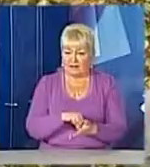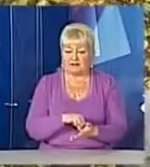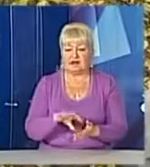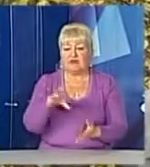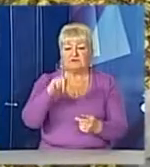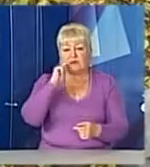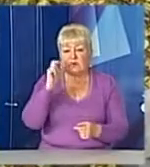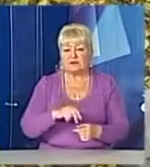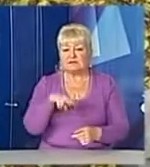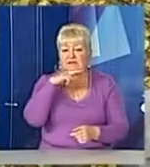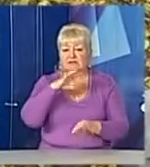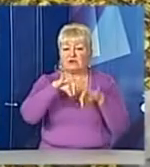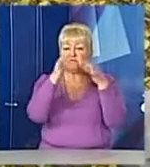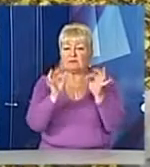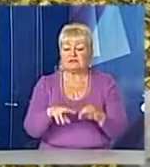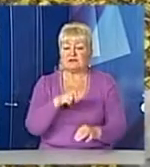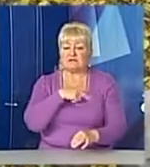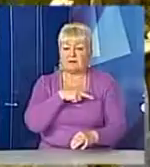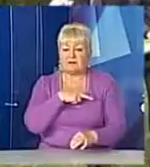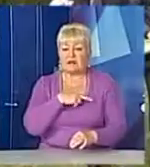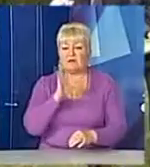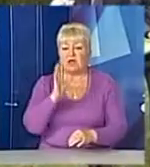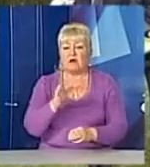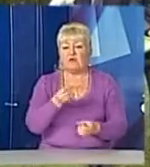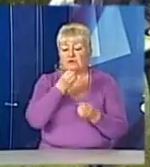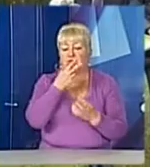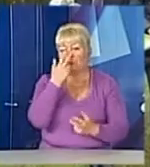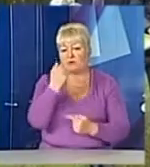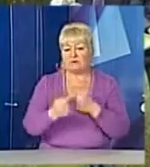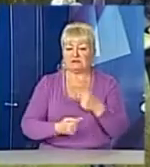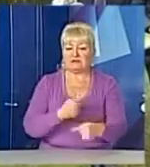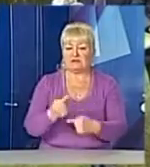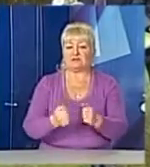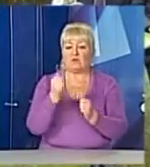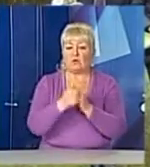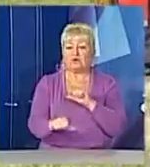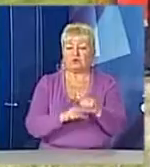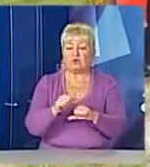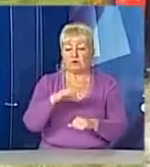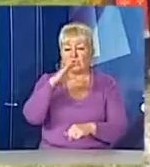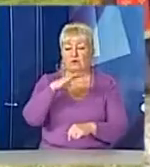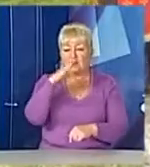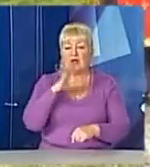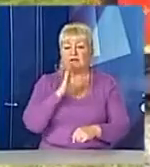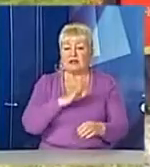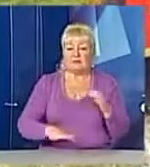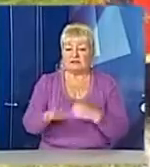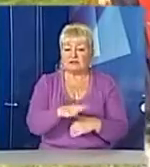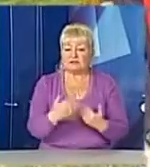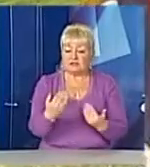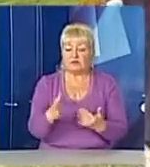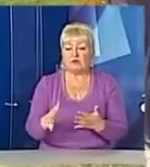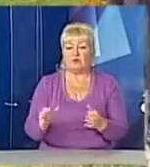літературно-мистецька премія імені Маркіяна Шашкевича стане доброю традицією. І кожного року на Батьківщині Духовного просвітителя